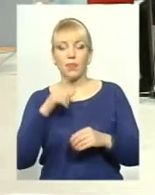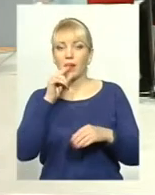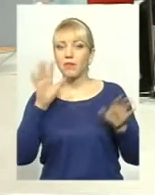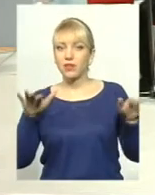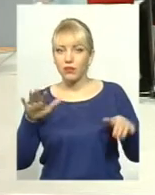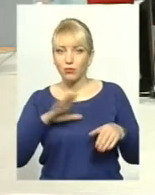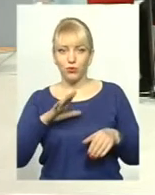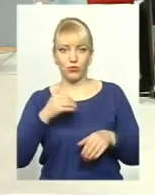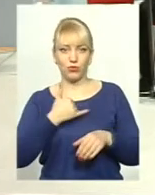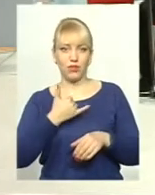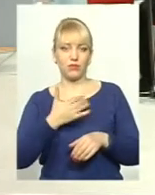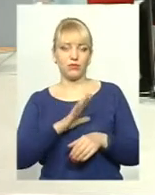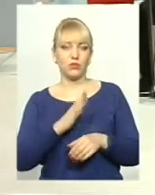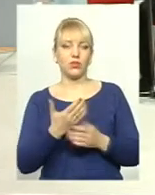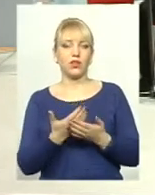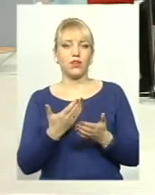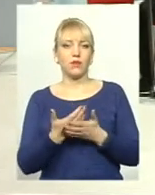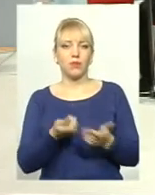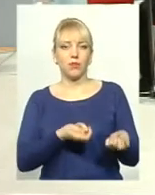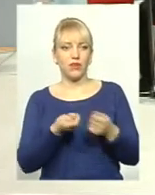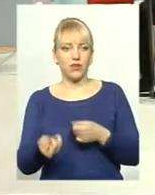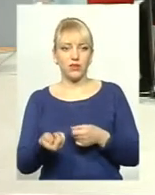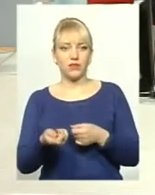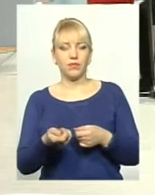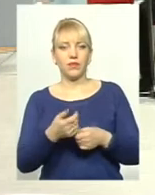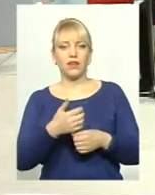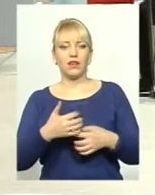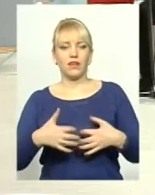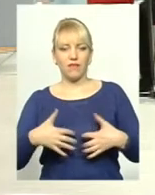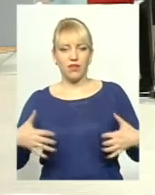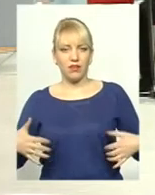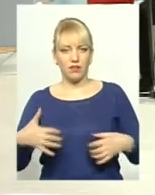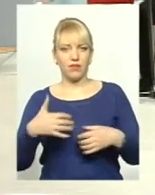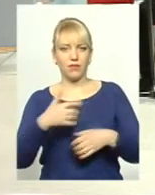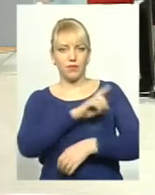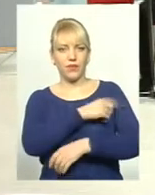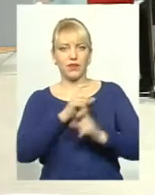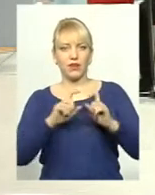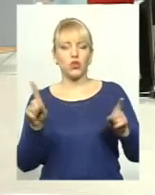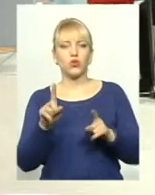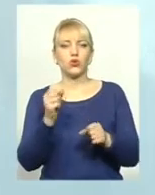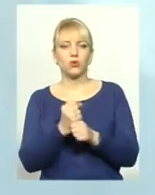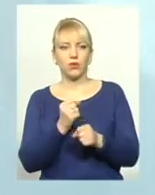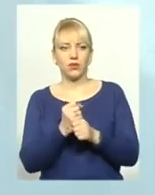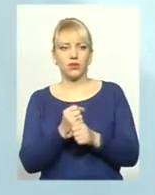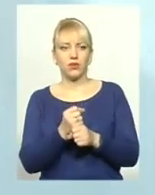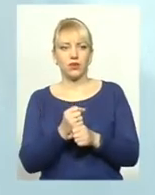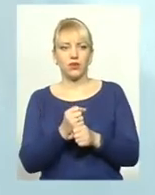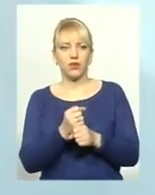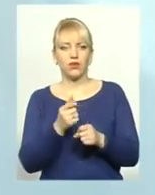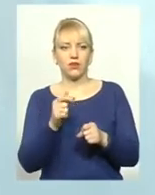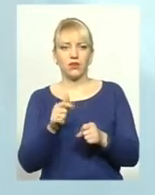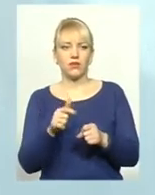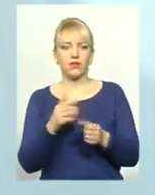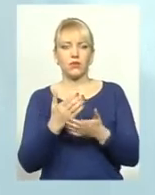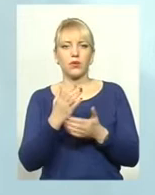свіжими птахами. Привезли в ветеринарну лікарню. Дзвонив лікар, каже, що робити, усипляти? Шкода? Там якісь або сокіл,